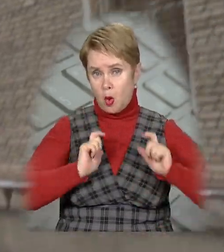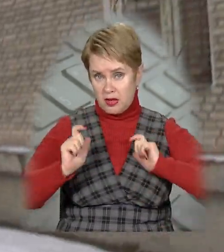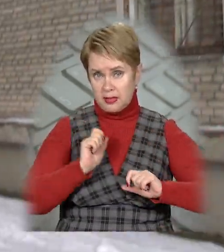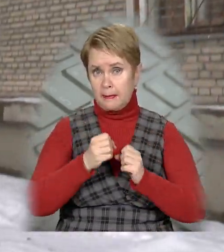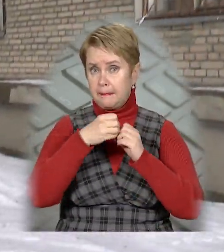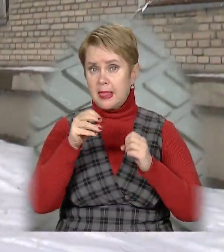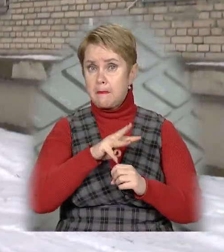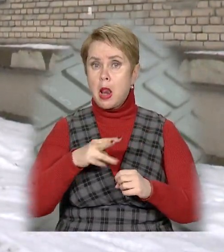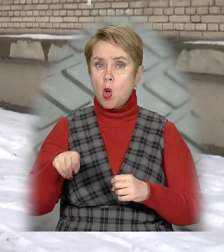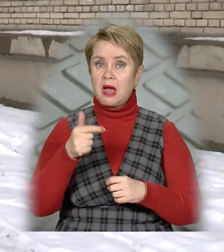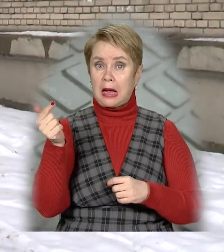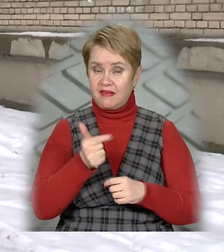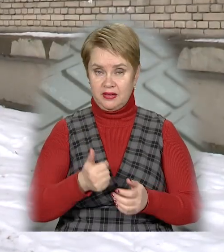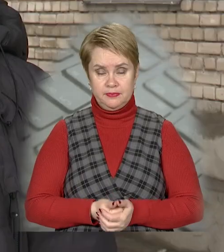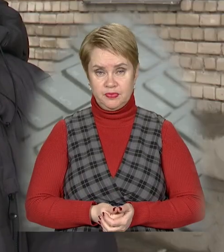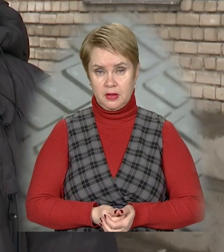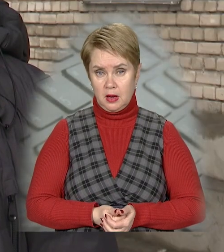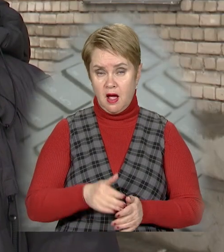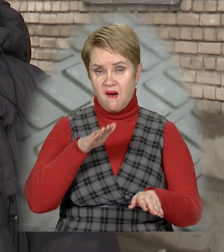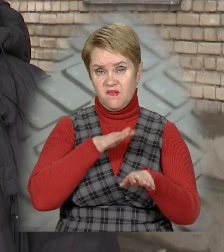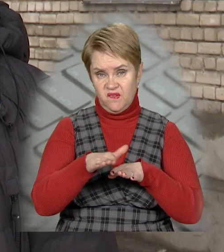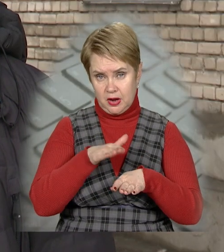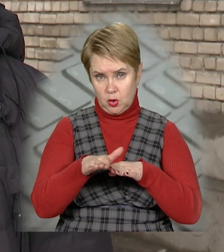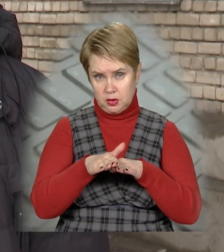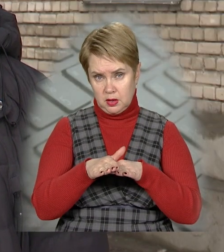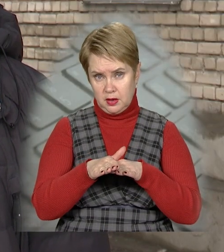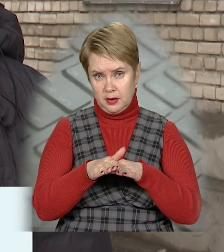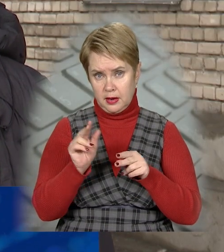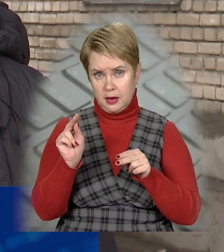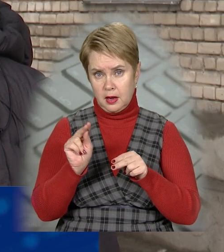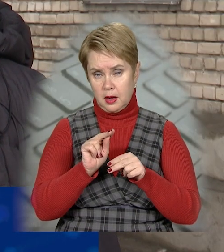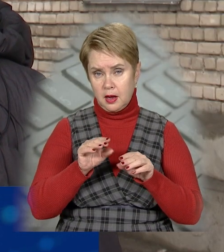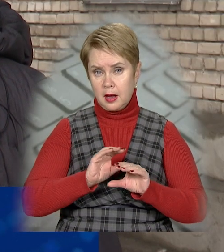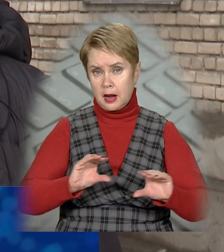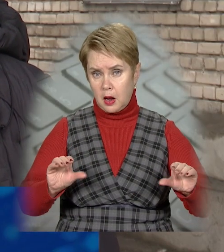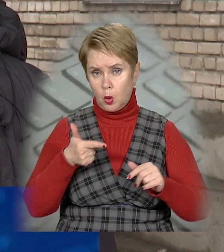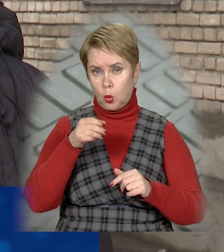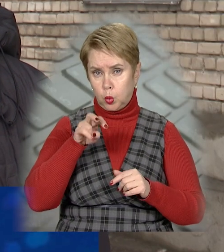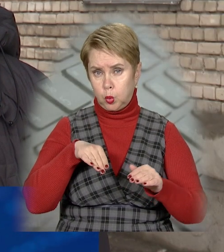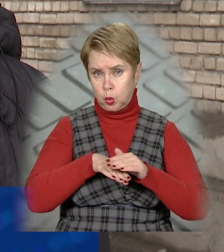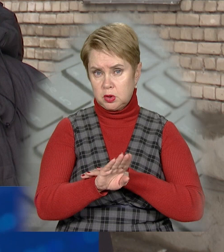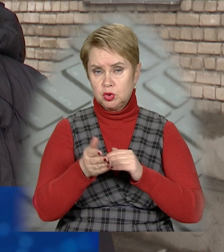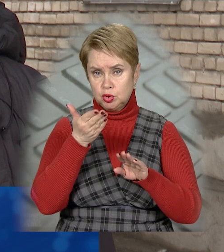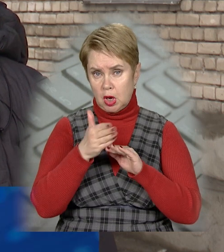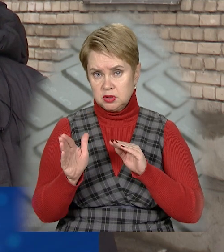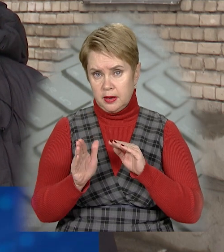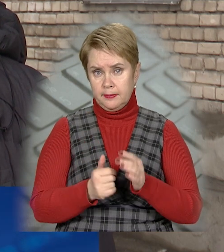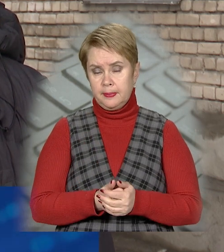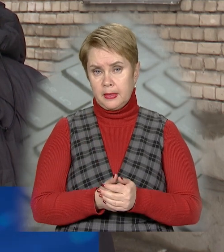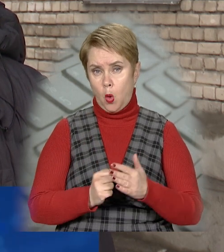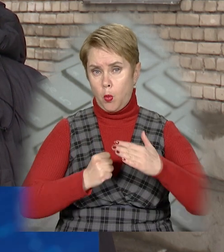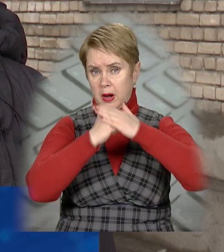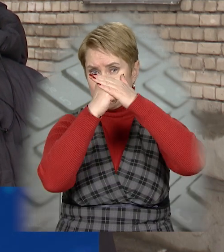політехніки 15 мільйонів гривень. Виконане ін'єктування ґрунтів, часткове